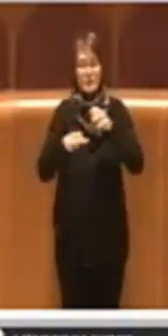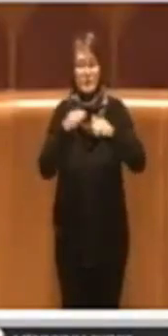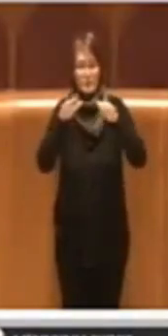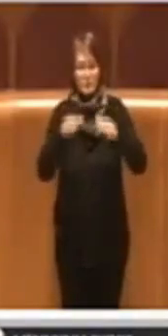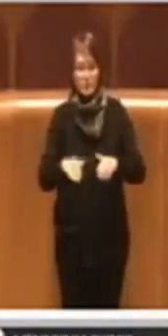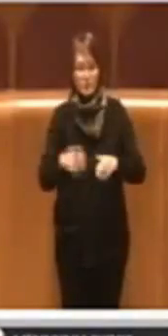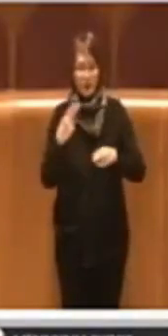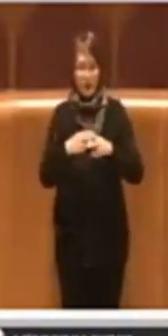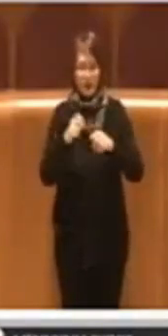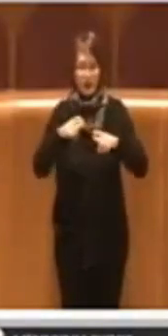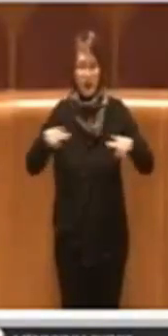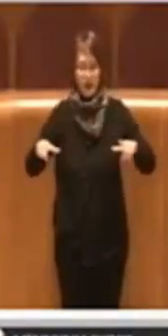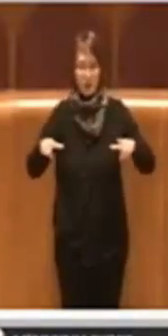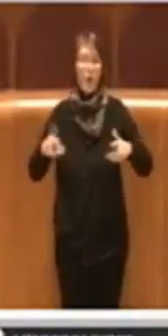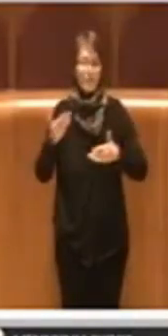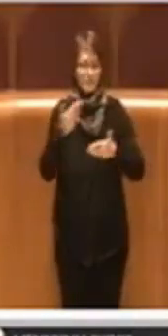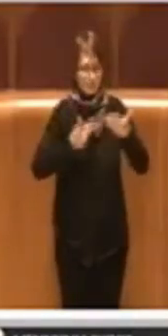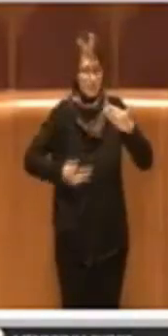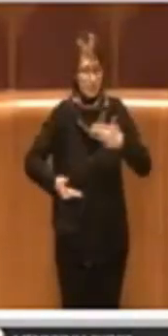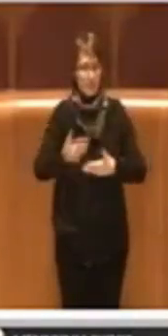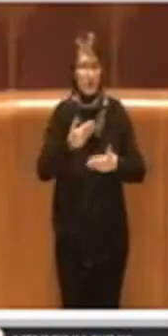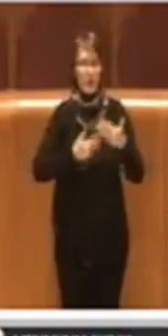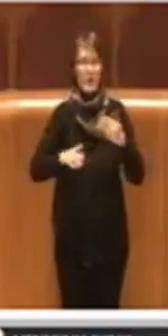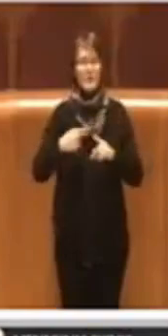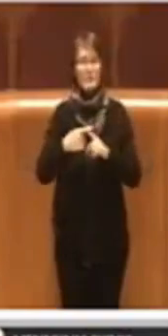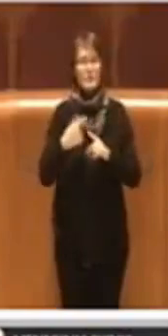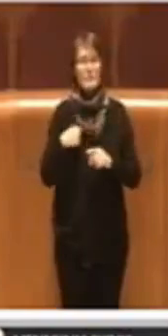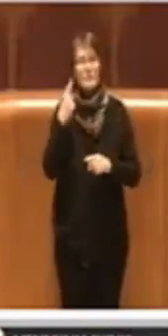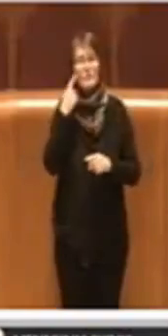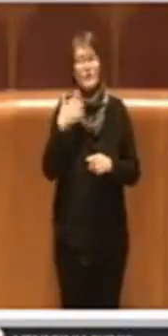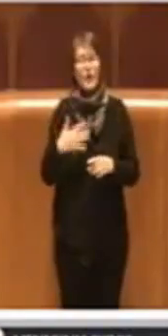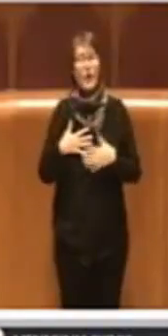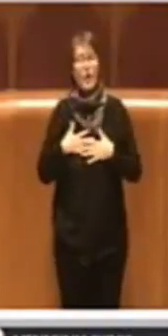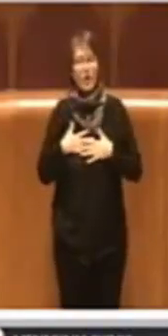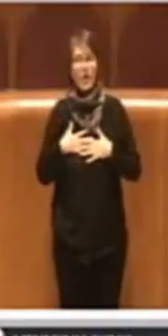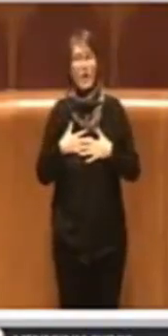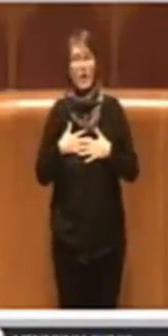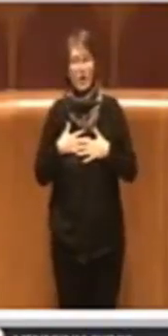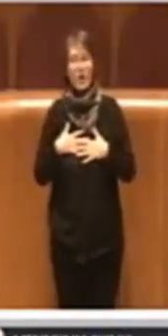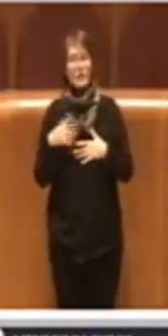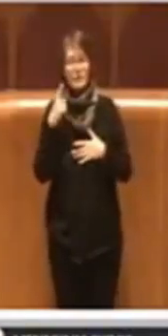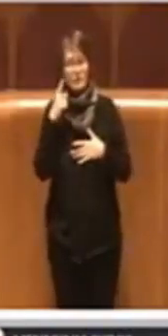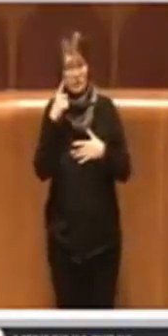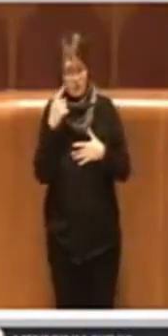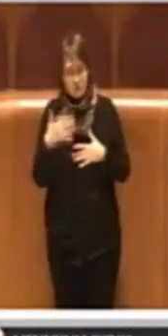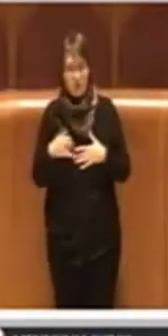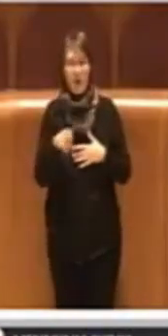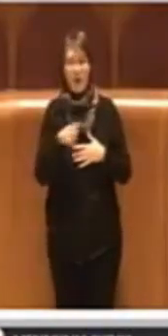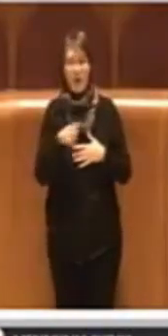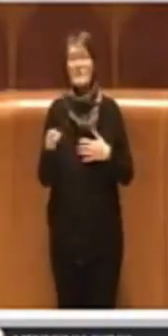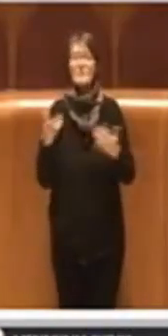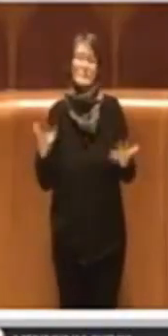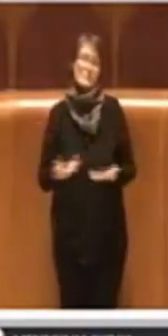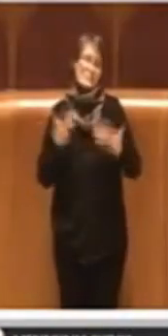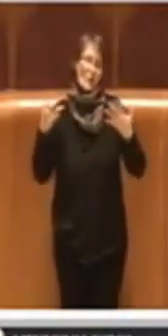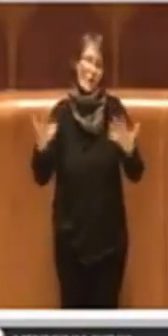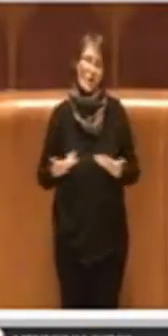collaborato e che so vivamente che sono entusiasti di questo